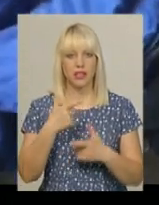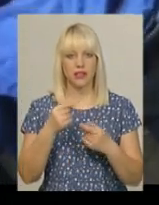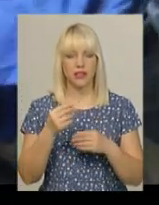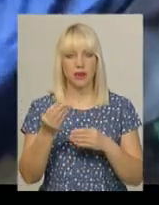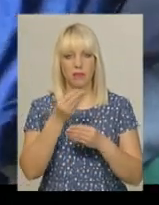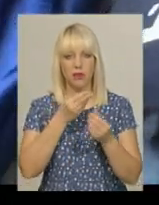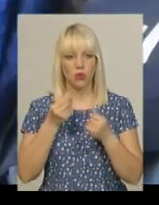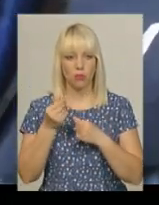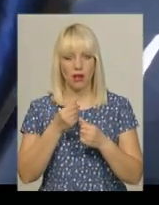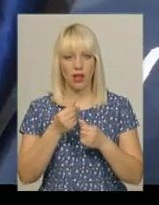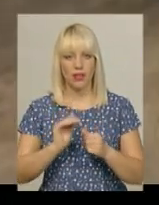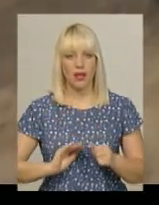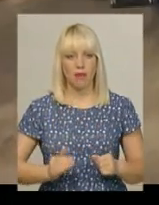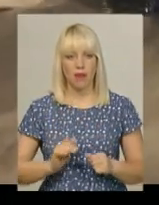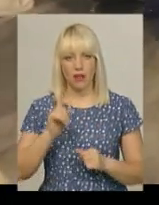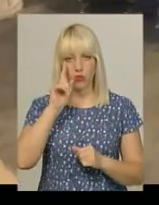брендові речі.